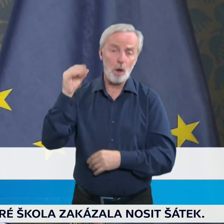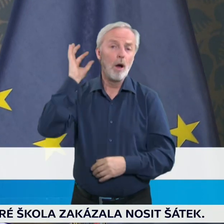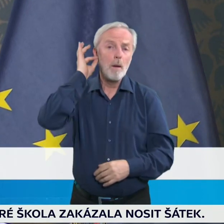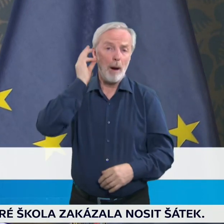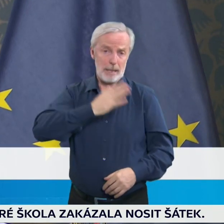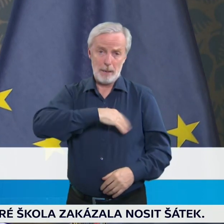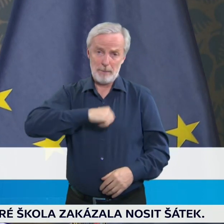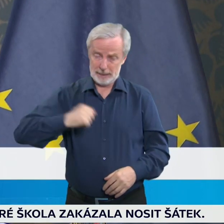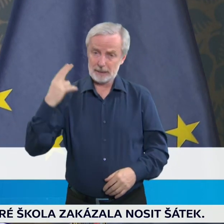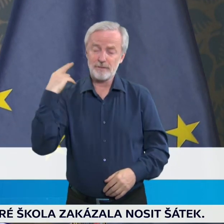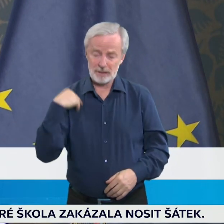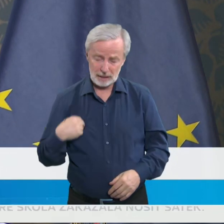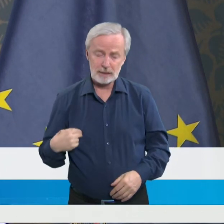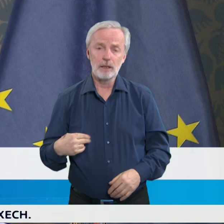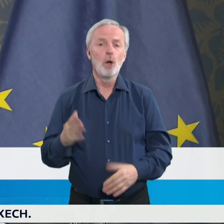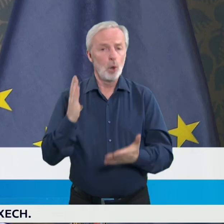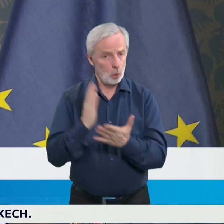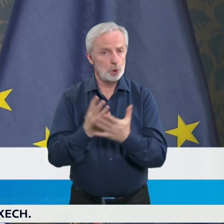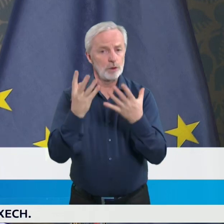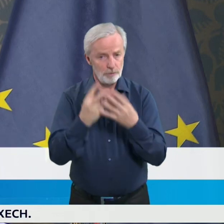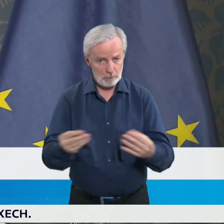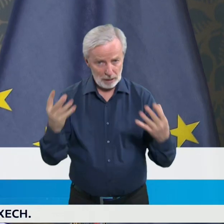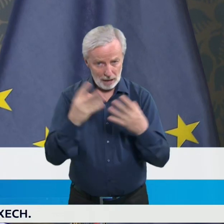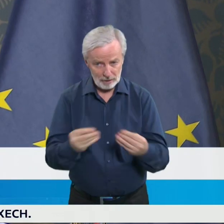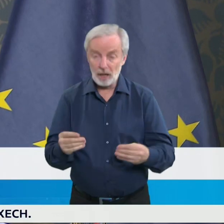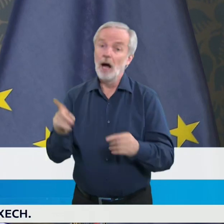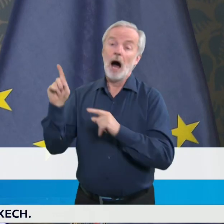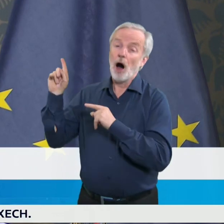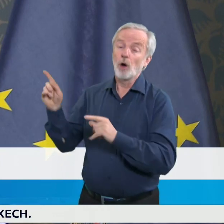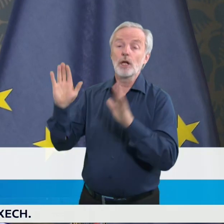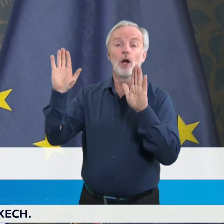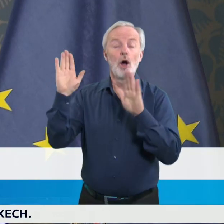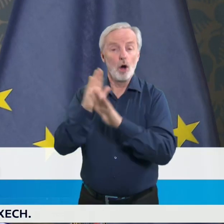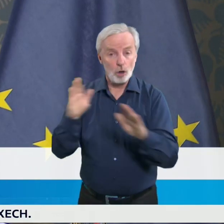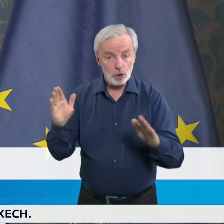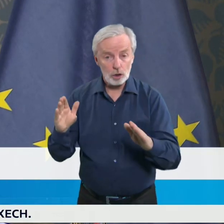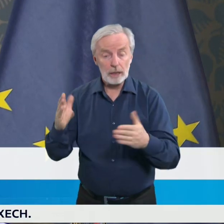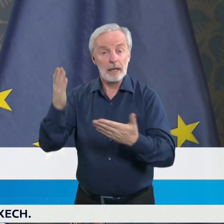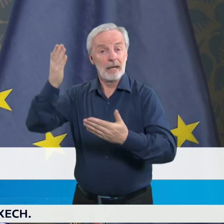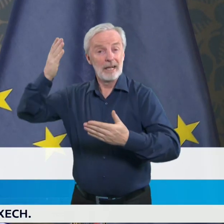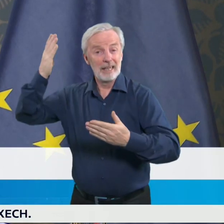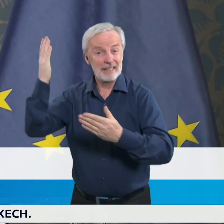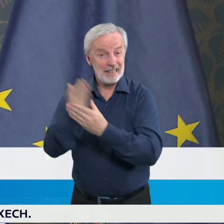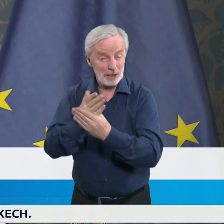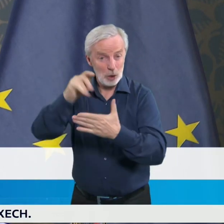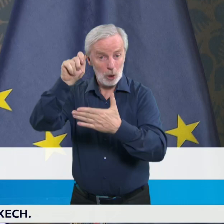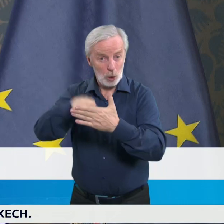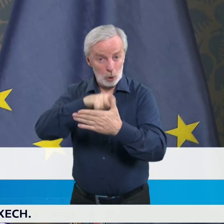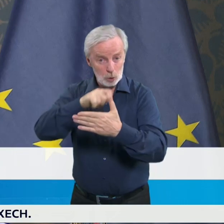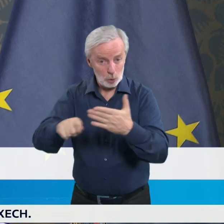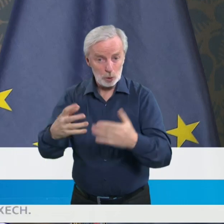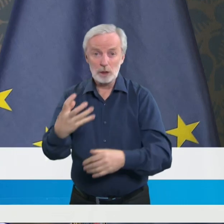a díky opatření, které ministerstvo financí přijalo, je bude nyní ještě jednodušší se vybavit